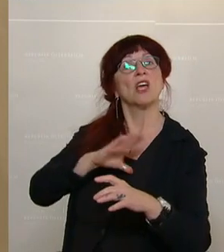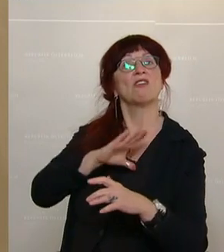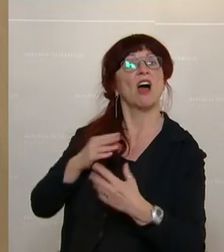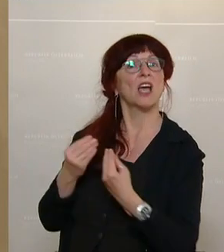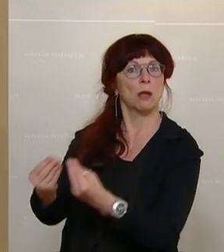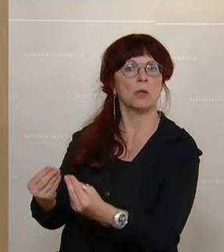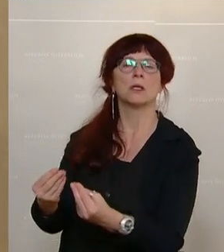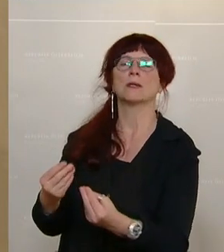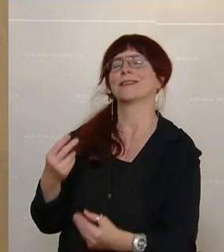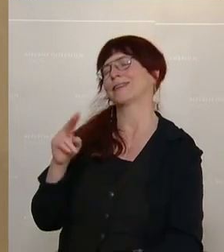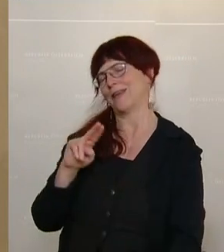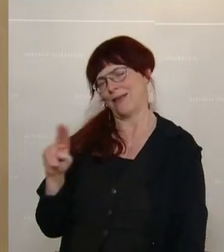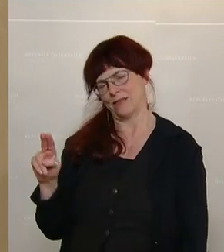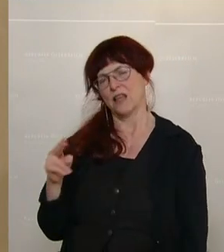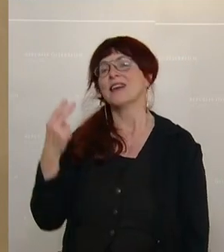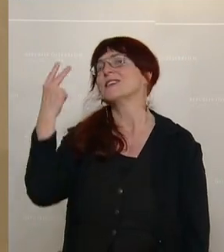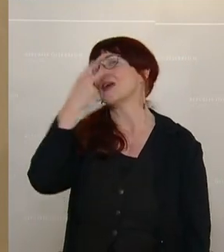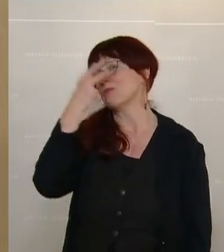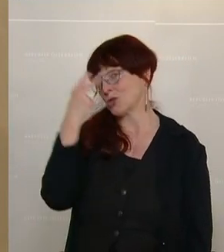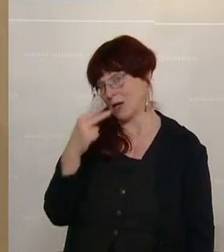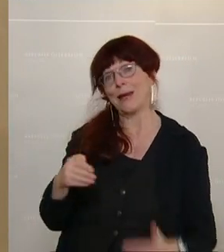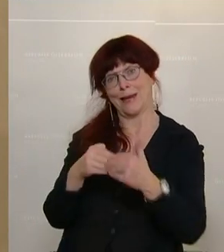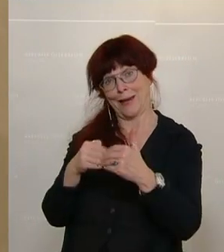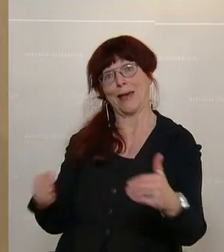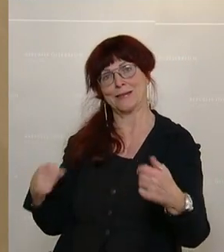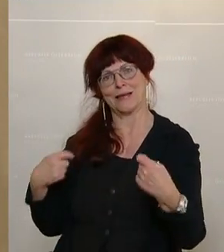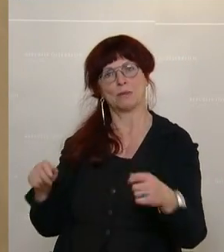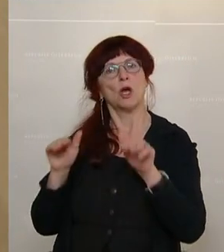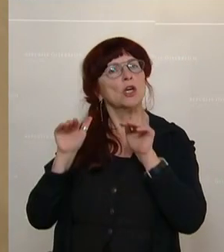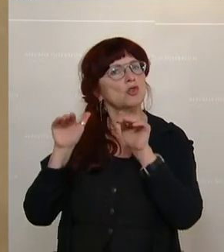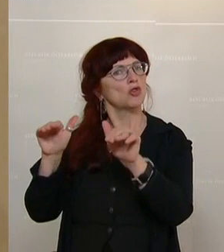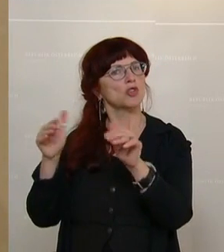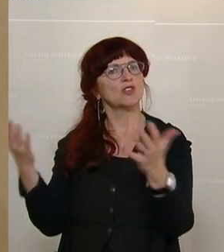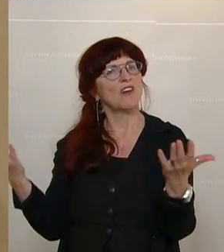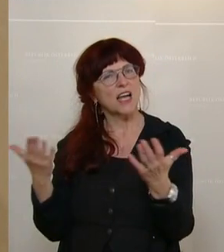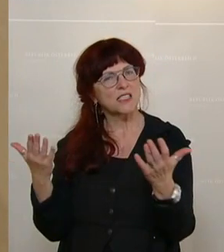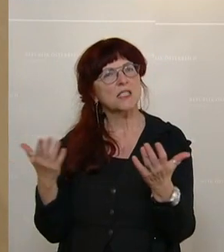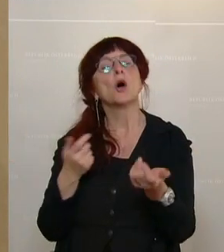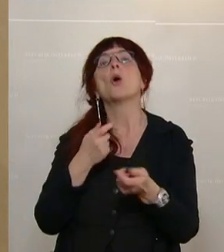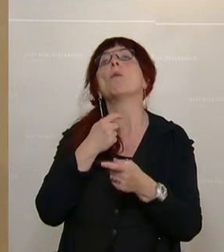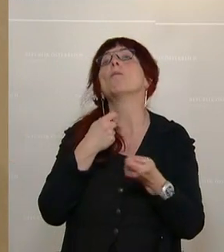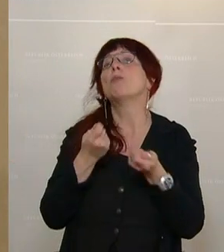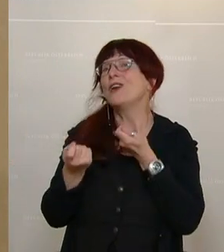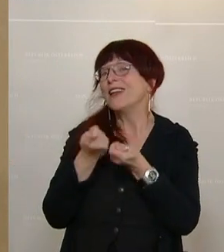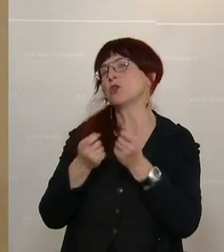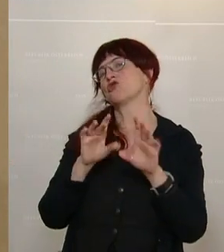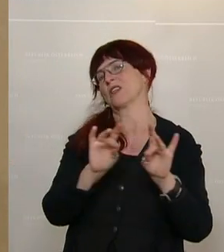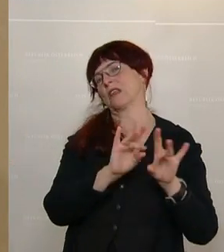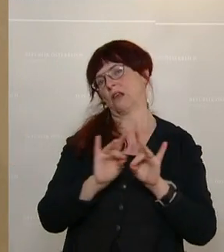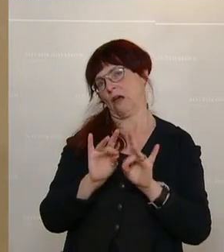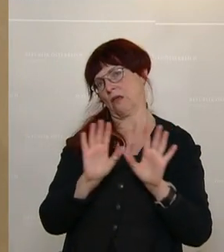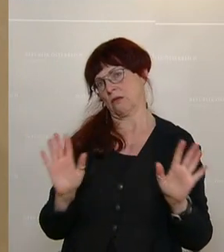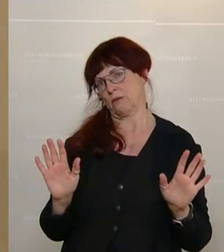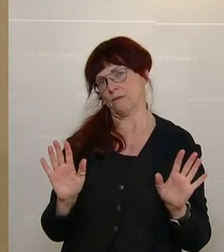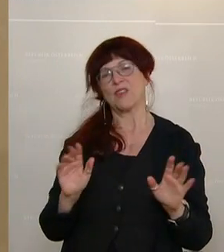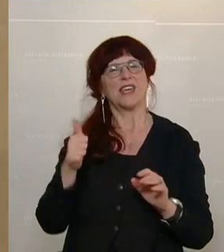Natürlich gibt es da Grenzen. Die Grenze, und das ist das, was geschützt ist, ist einzig und allein die politische Tätigkeit des Abgeordneten. Ich habe